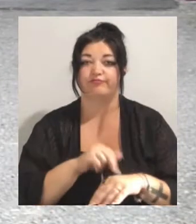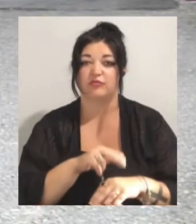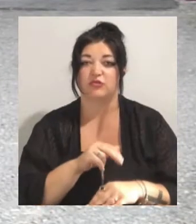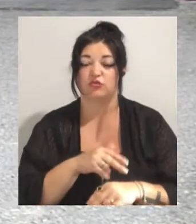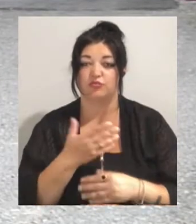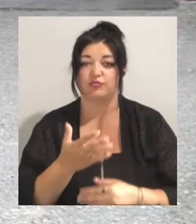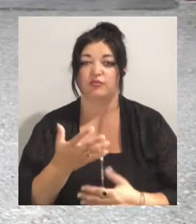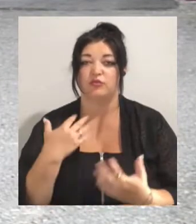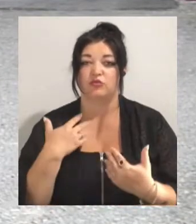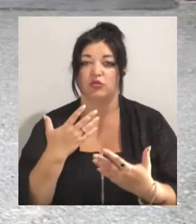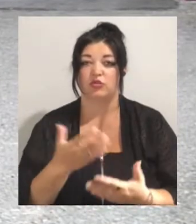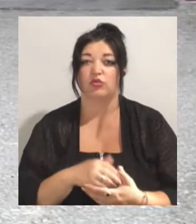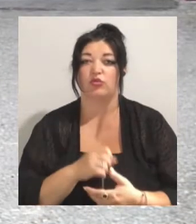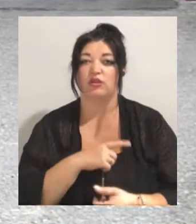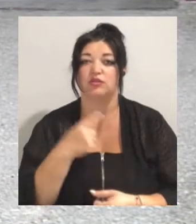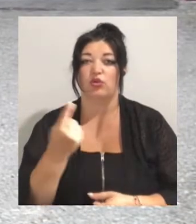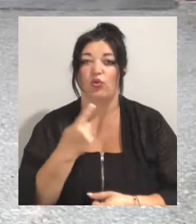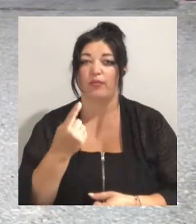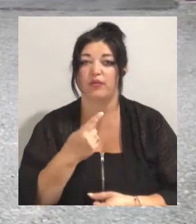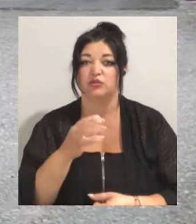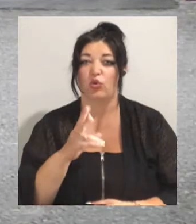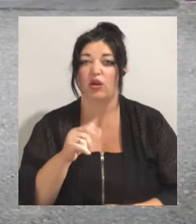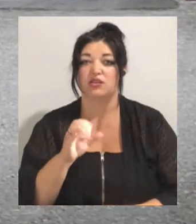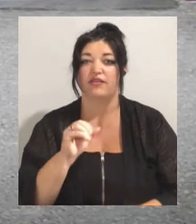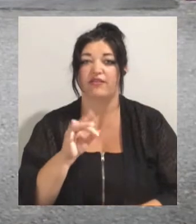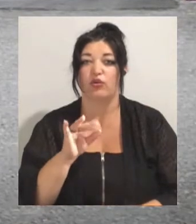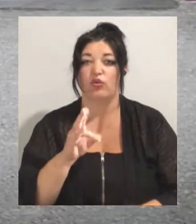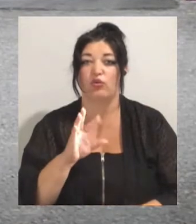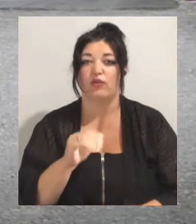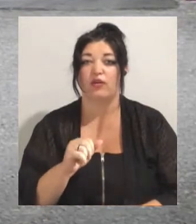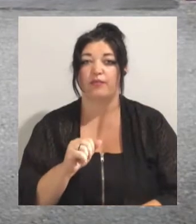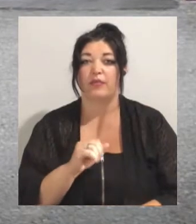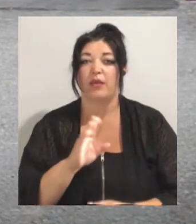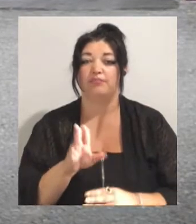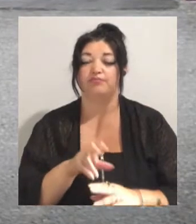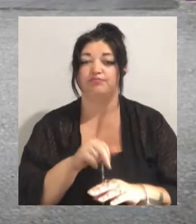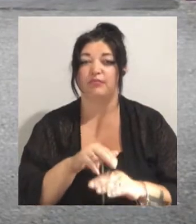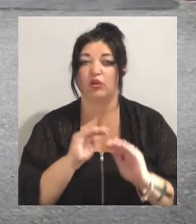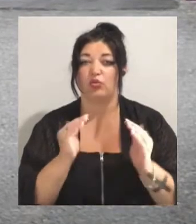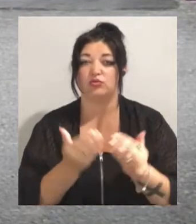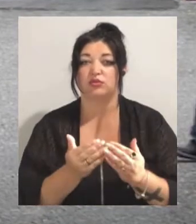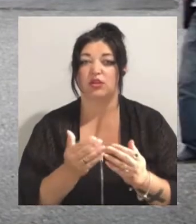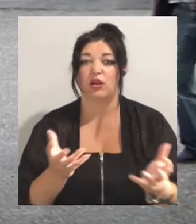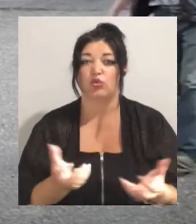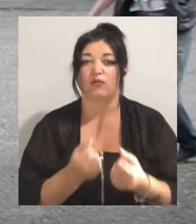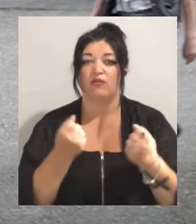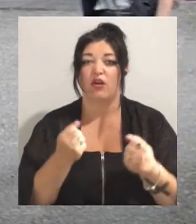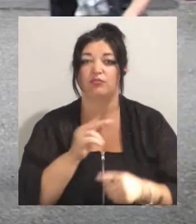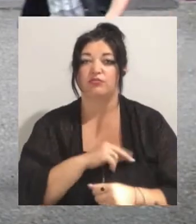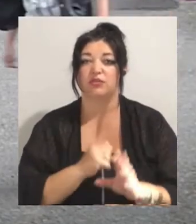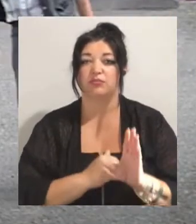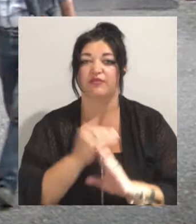ситуацій України в Одеській області Ольга Сафронова. Підрозділи рятувальні працювали за підвищеним номером